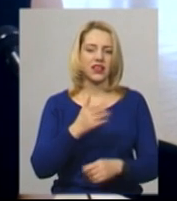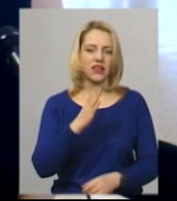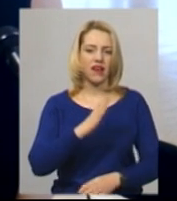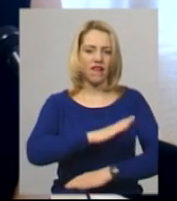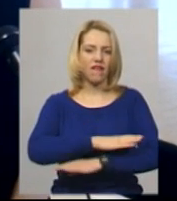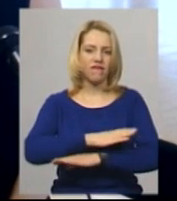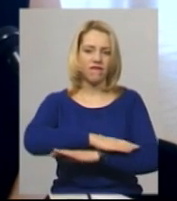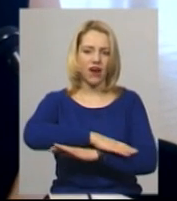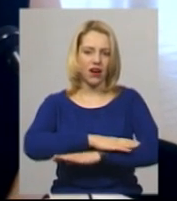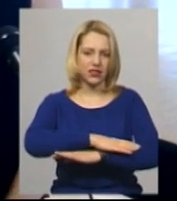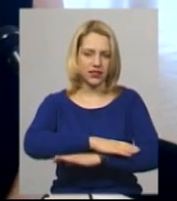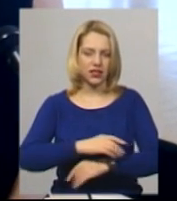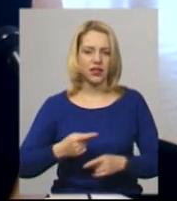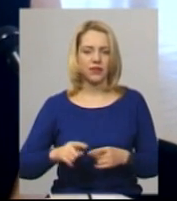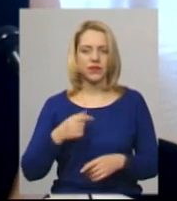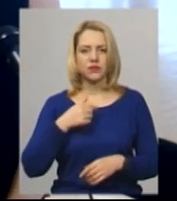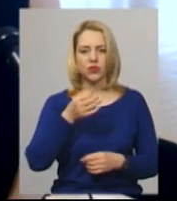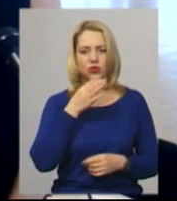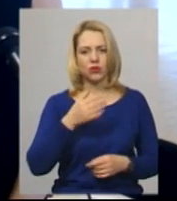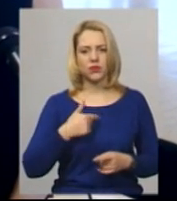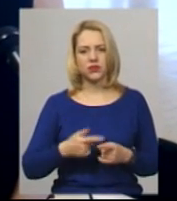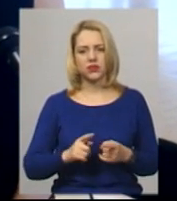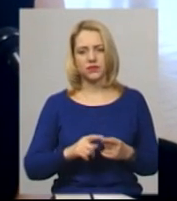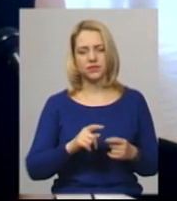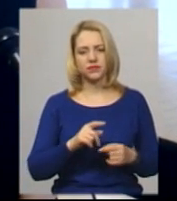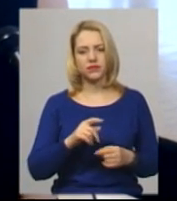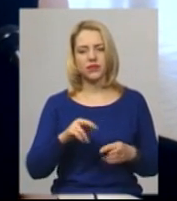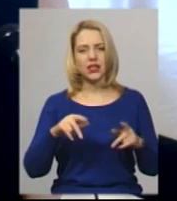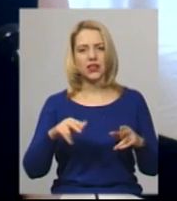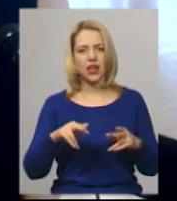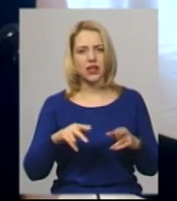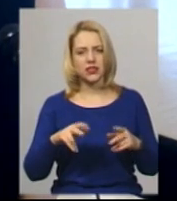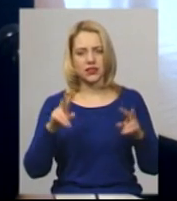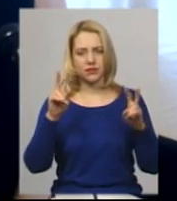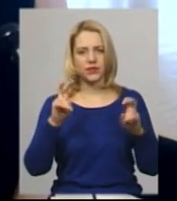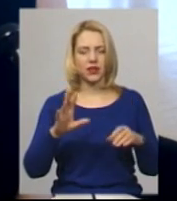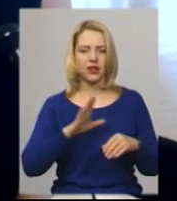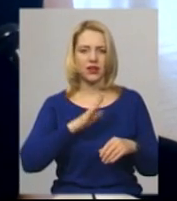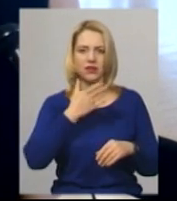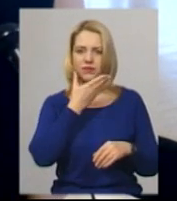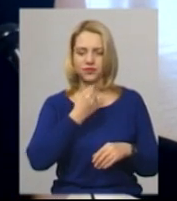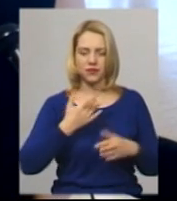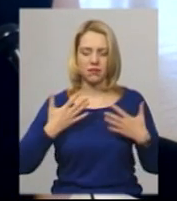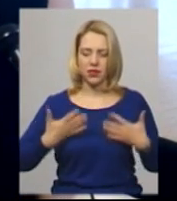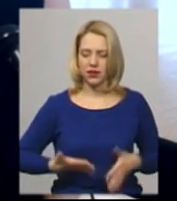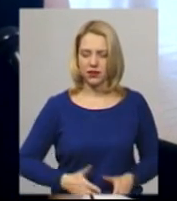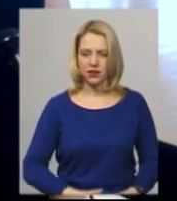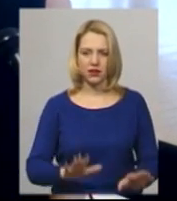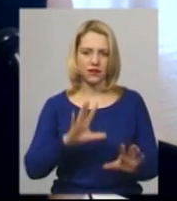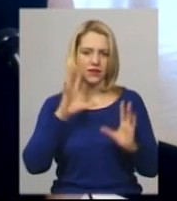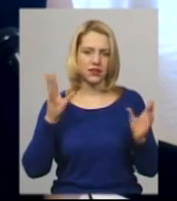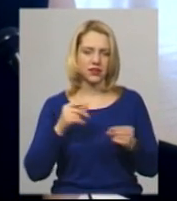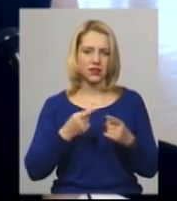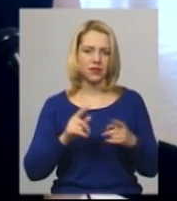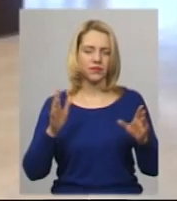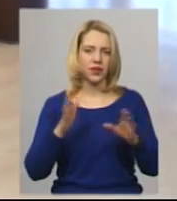сподобалося, сподобалося, як там альостанки танцювали, танець в білих плетях. Мені дуже сподобалося, взагалі, як